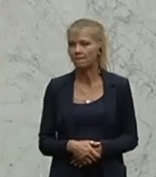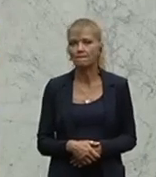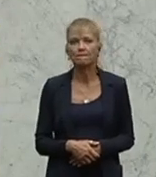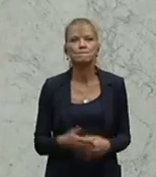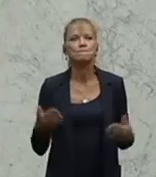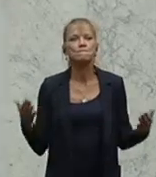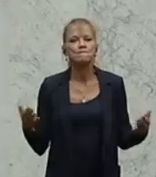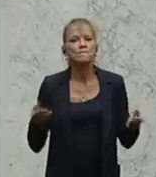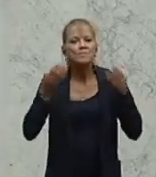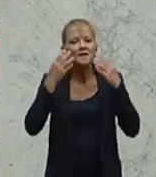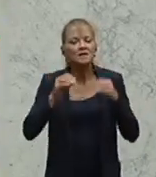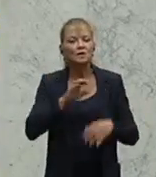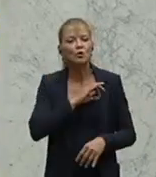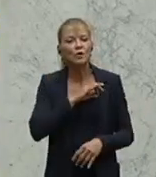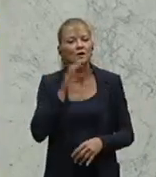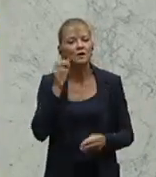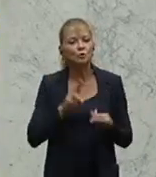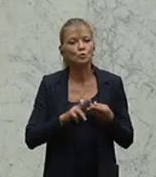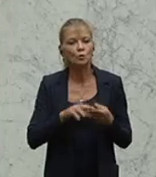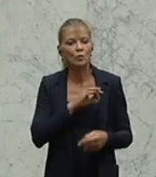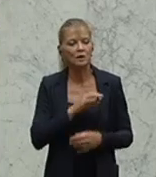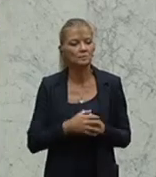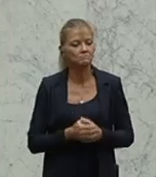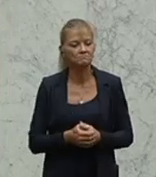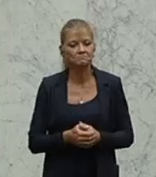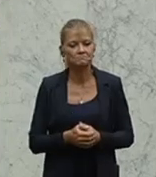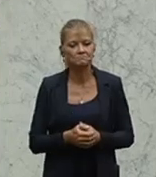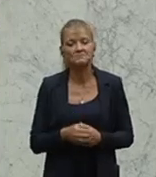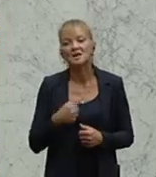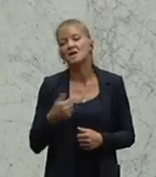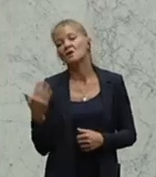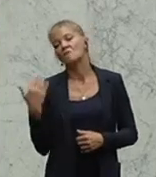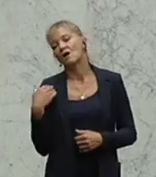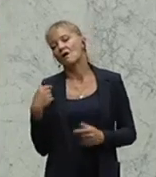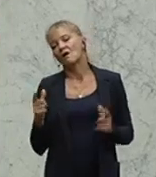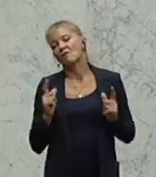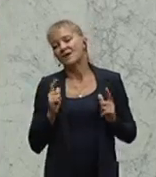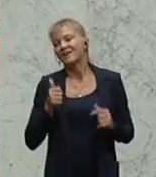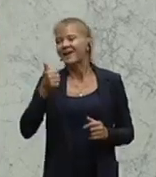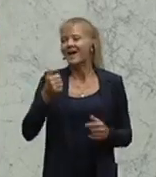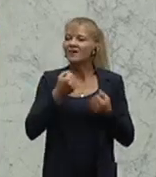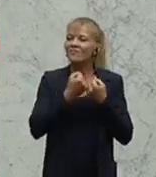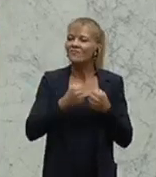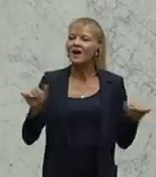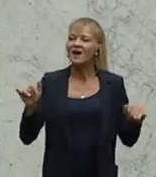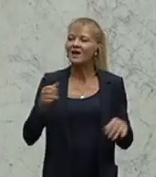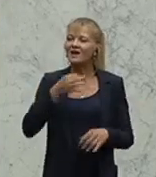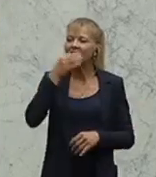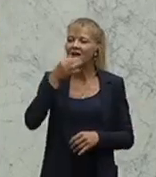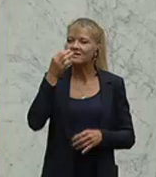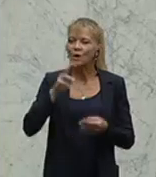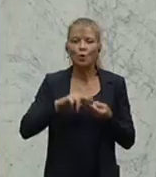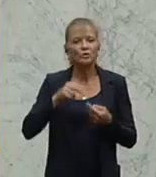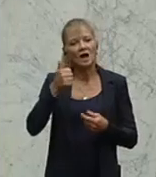Ja, werte Kolleginnen und Kollegen, ich hätte mir erwartet, dass ein freiheitlicher Redner, eine freiheitliche